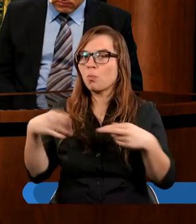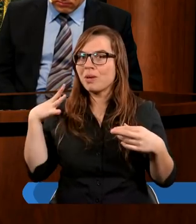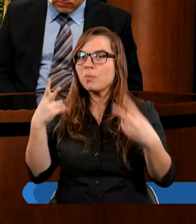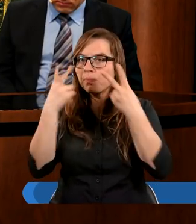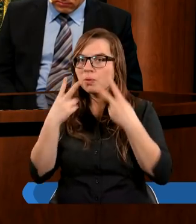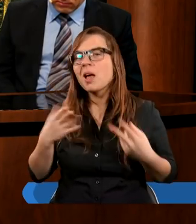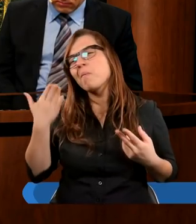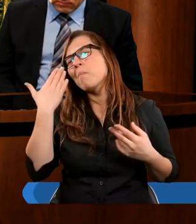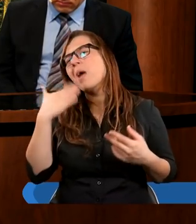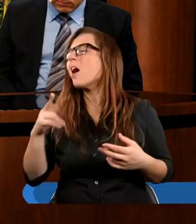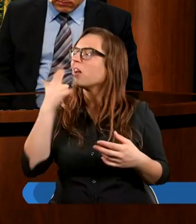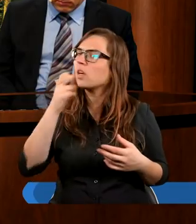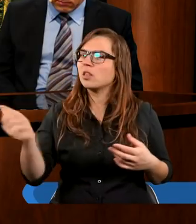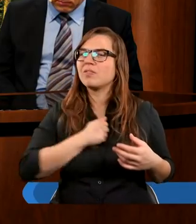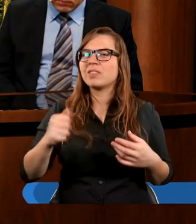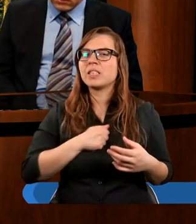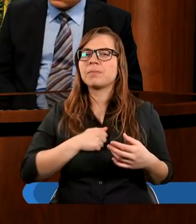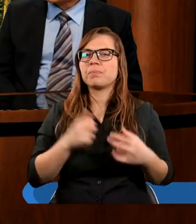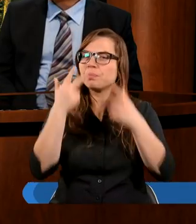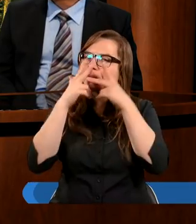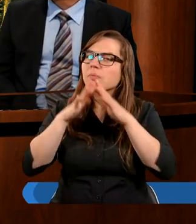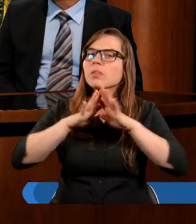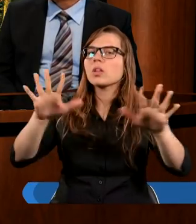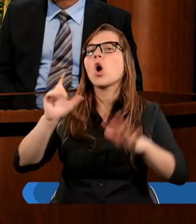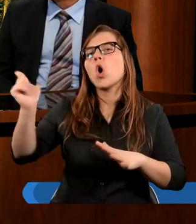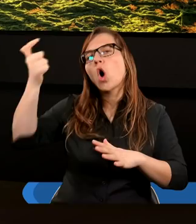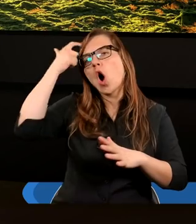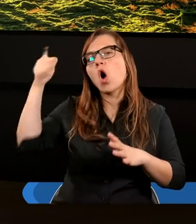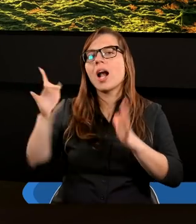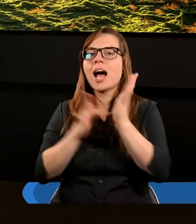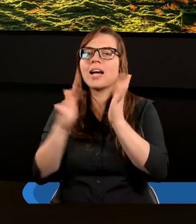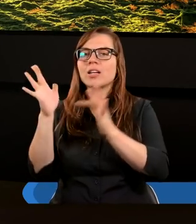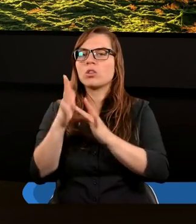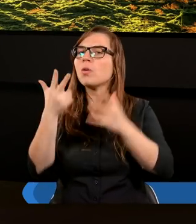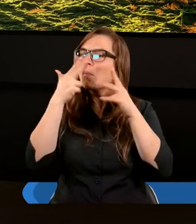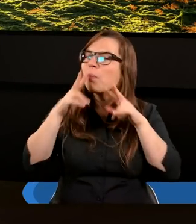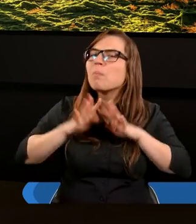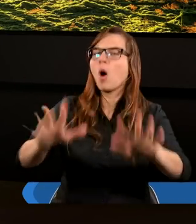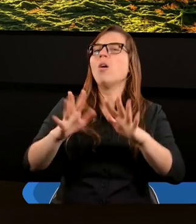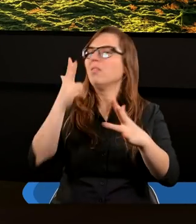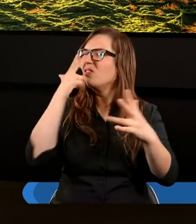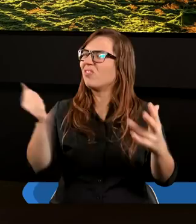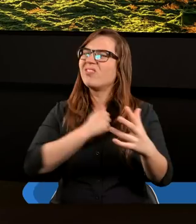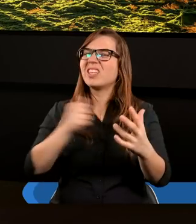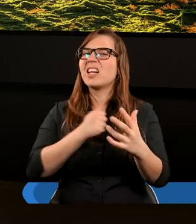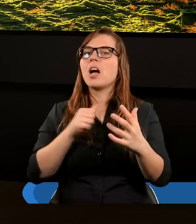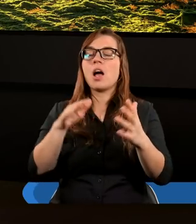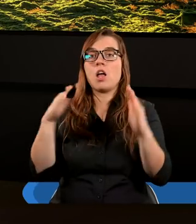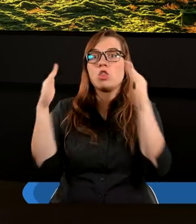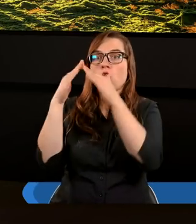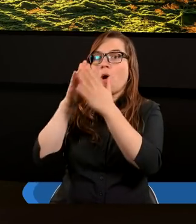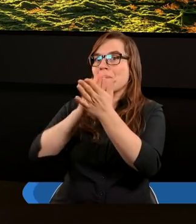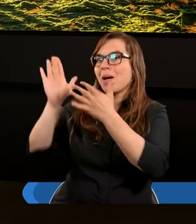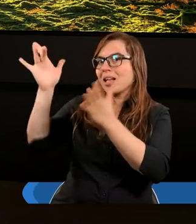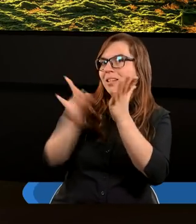przeczytany, w bardzo wyraźny sposób wyjaśnia rolę Jezusa i pokazuje, że bez Jezusa ten dom